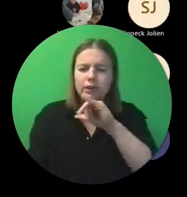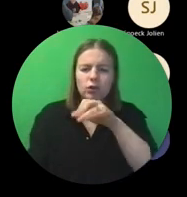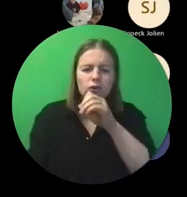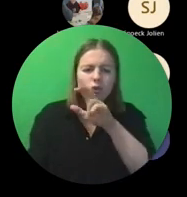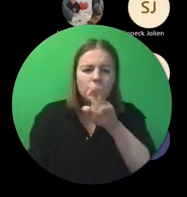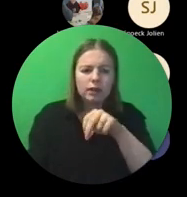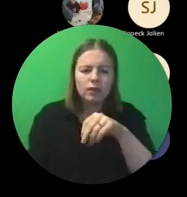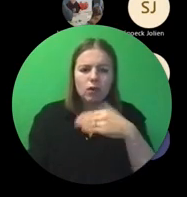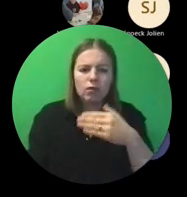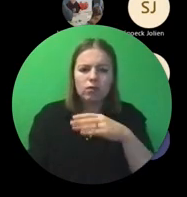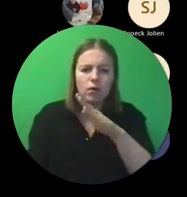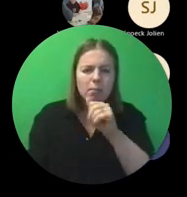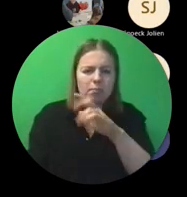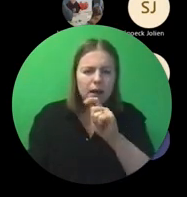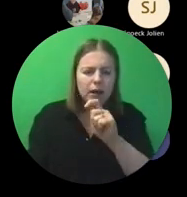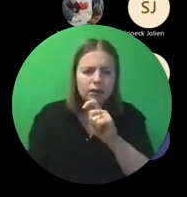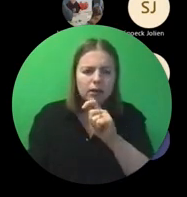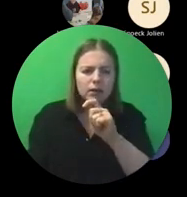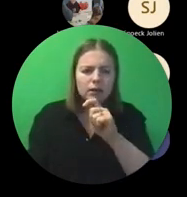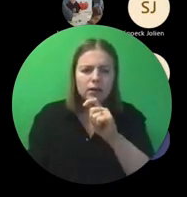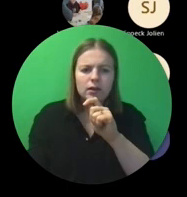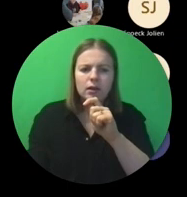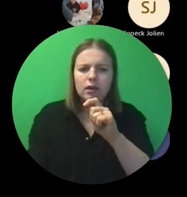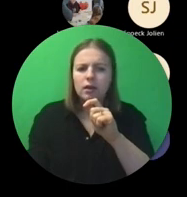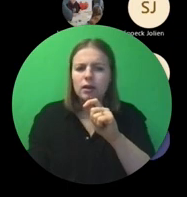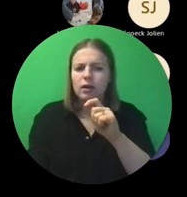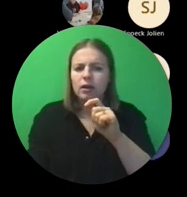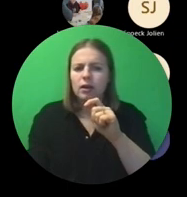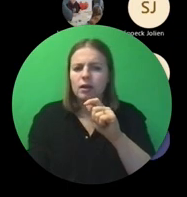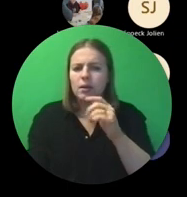vooral Jolien, dit...